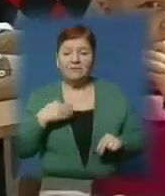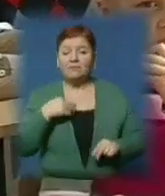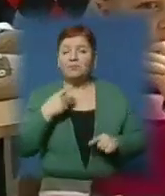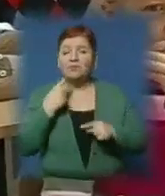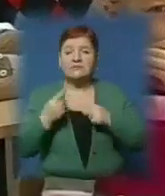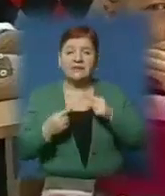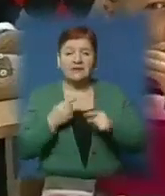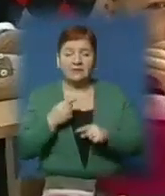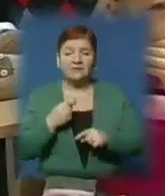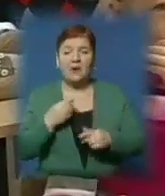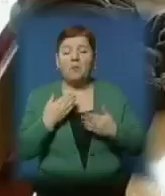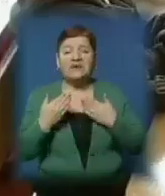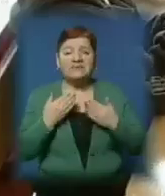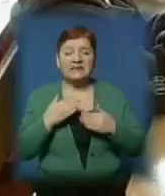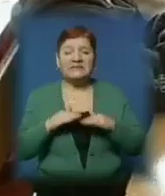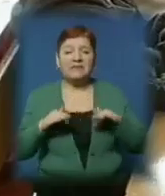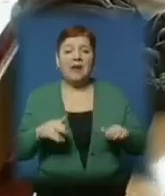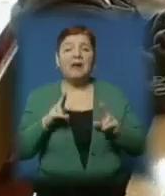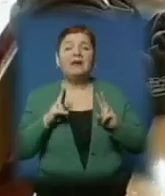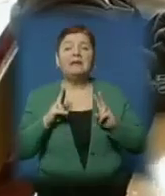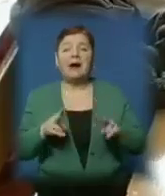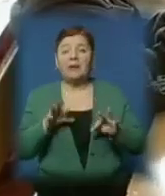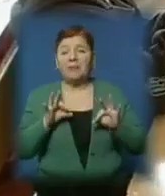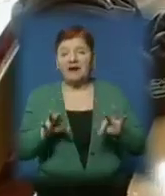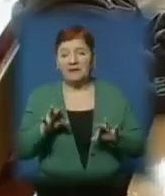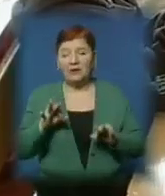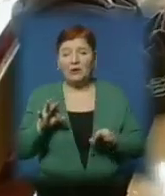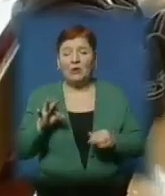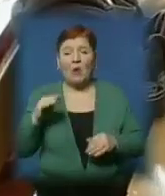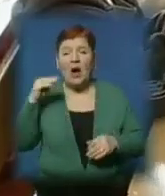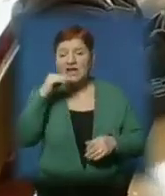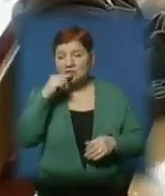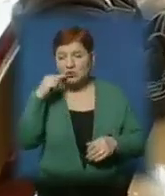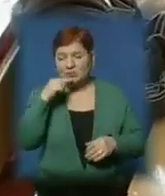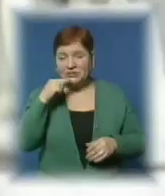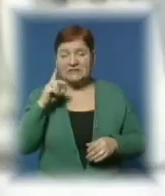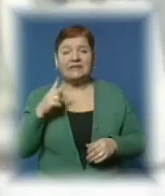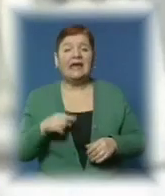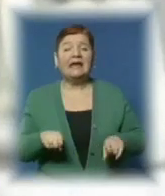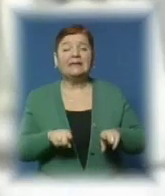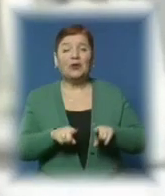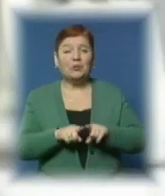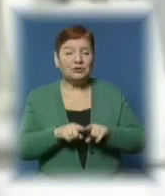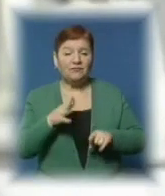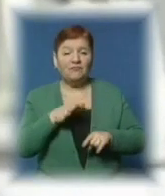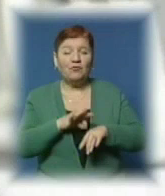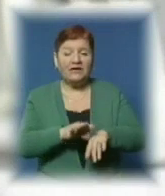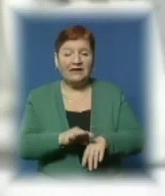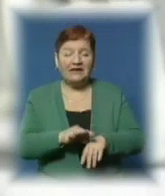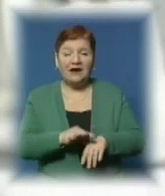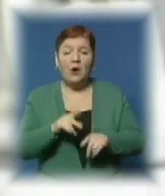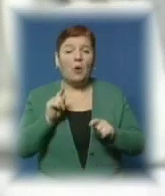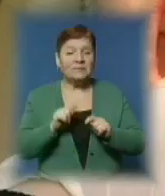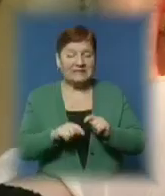постійно проводять навчальні бесіди з дітьми, як правильно чистити зуби та стежити за їх станом. Також час від часу водять дітей на загальні